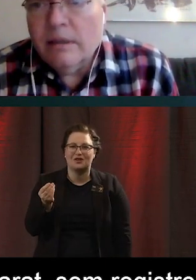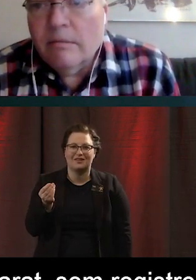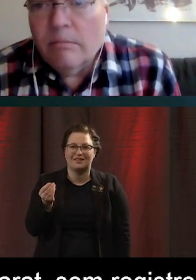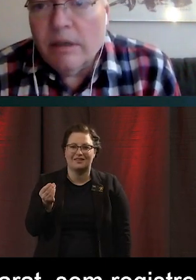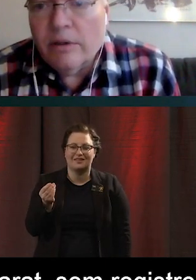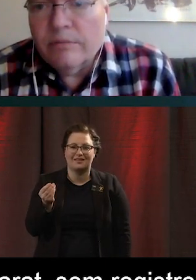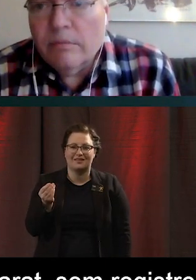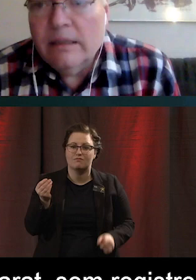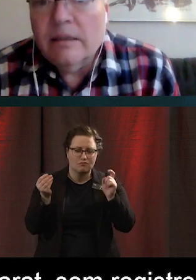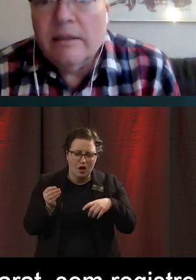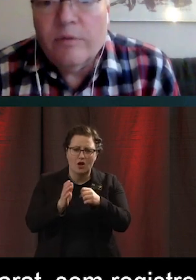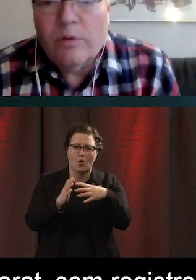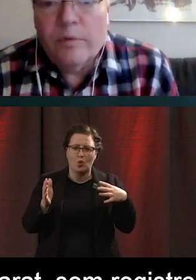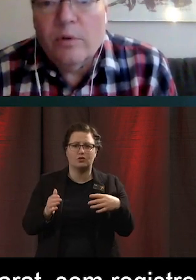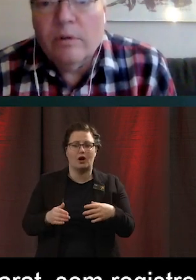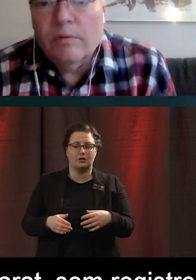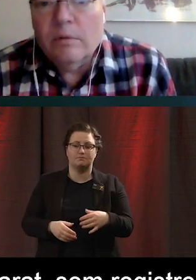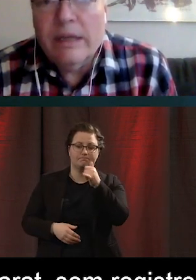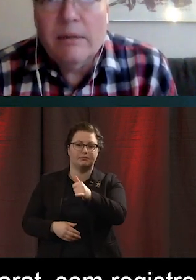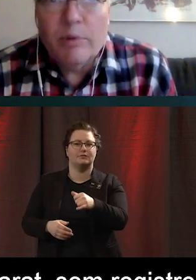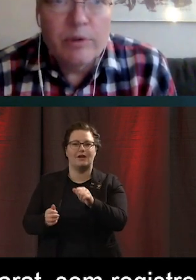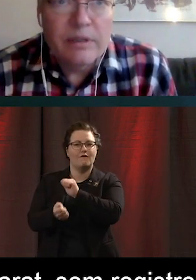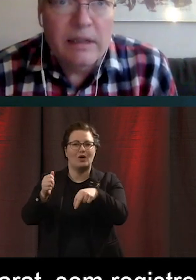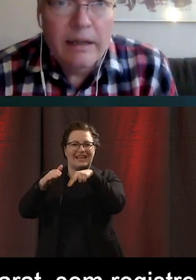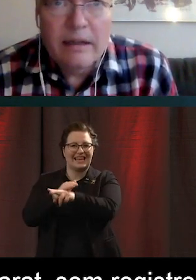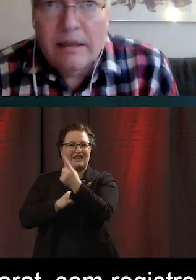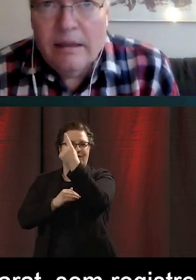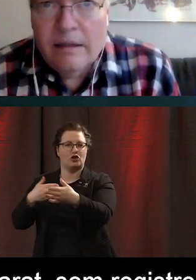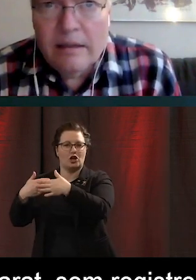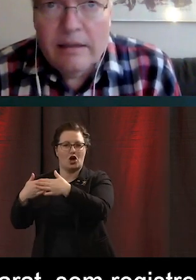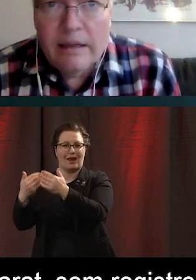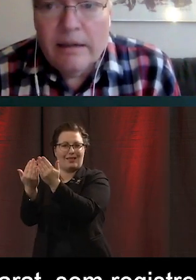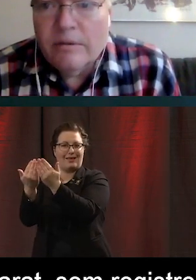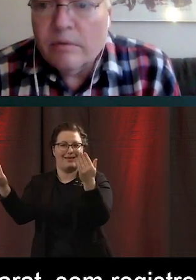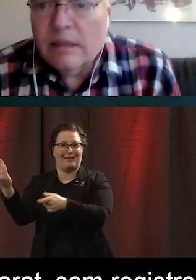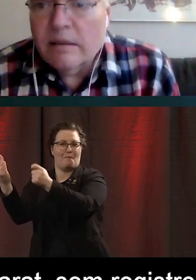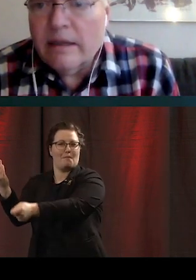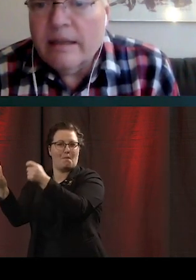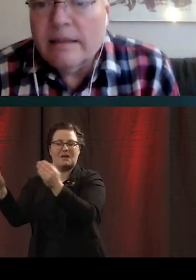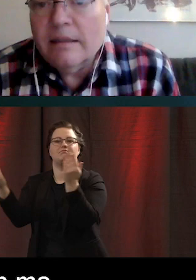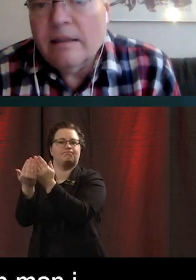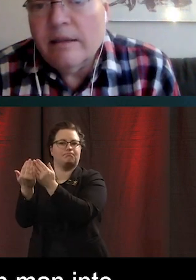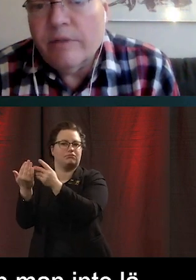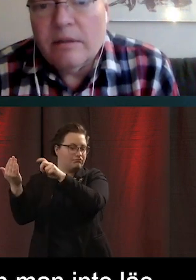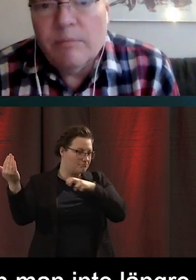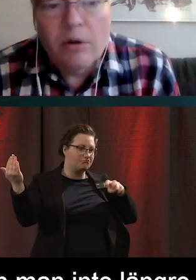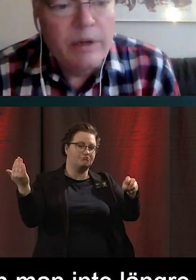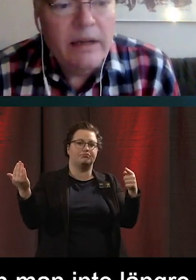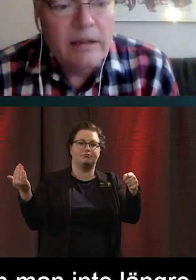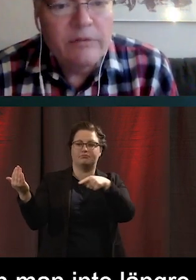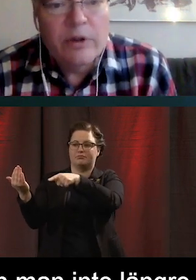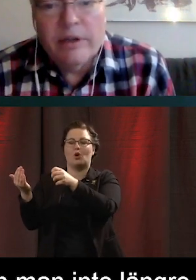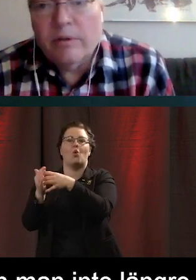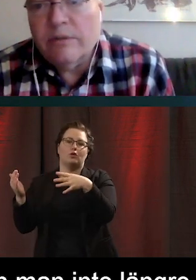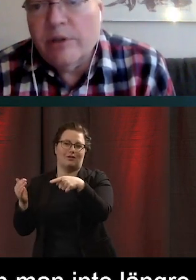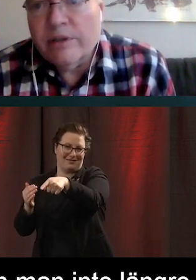hindrat folk att gå in på bussen där den här grejen sitter. Därför att man kommer